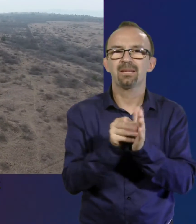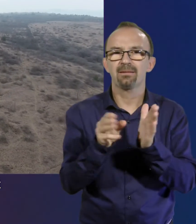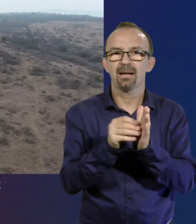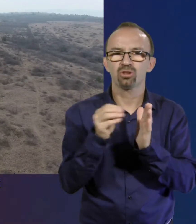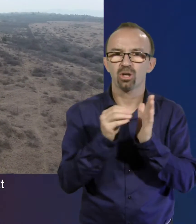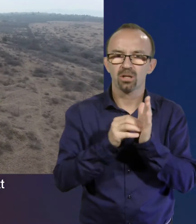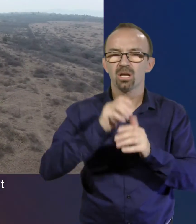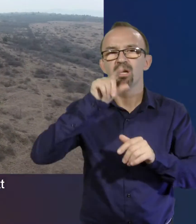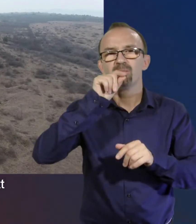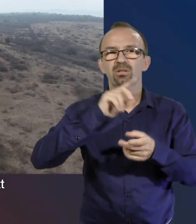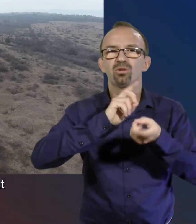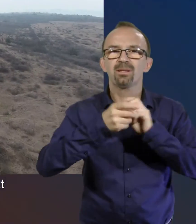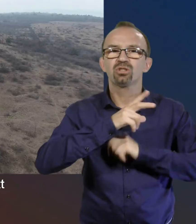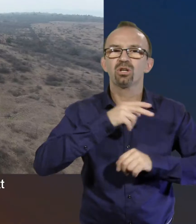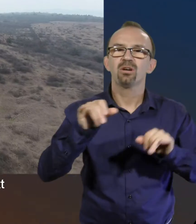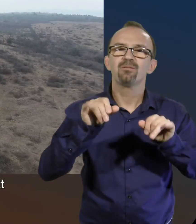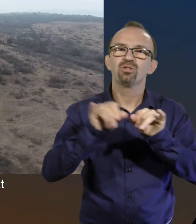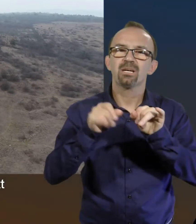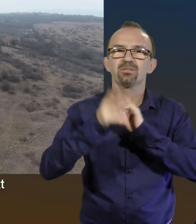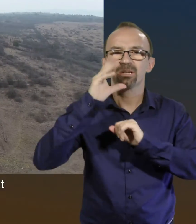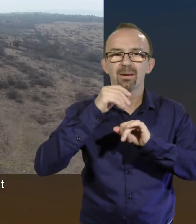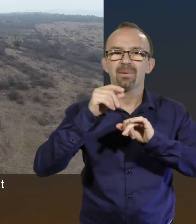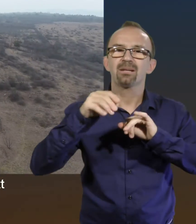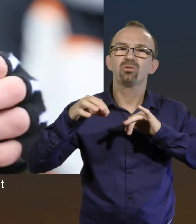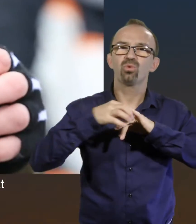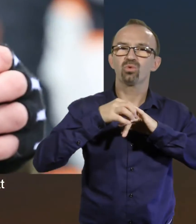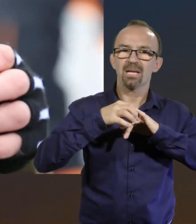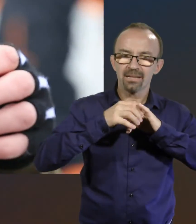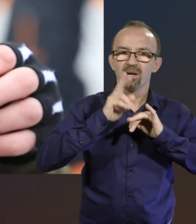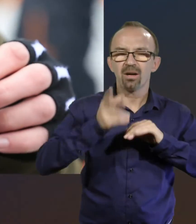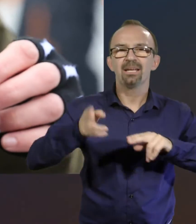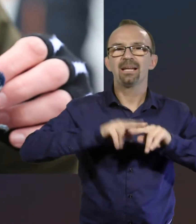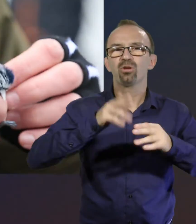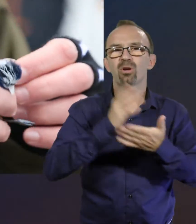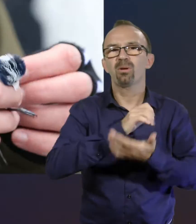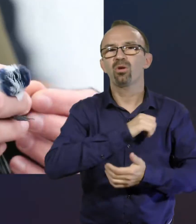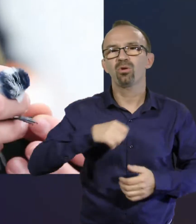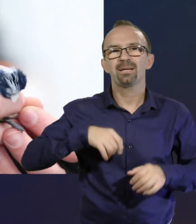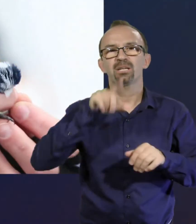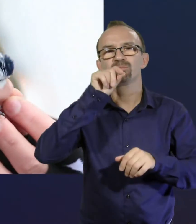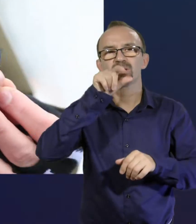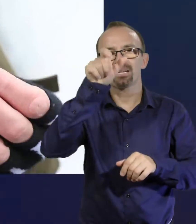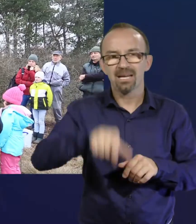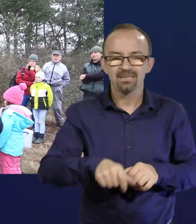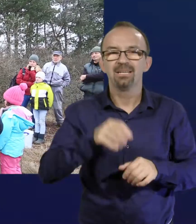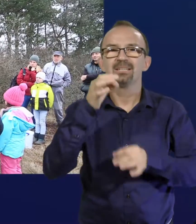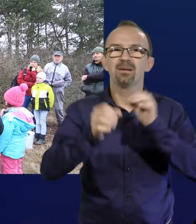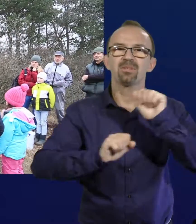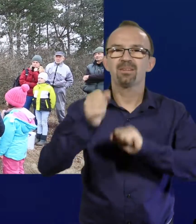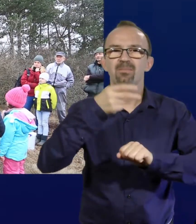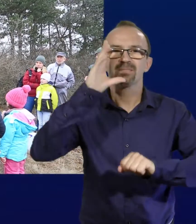digitálisan, madarat pedig csak vizsgázott szakemberek gyűrűzhetnek, akik legtöbbször önkéntes madarászok,